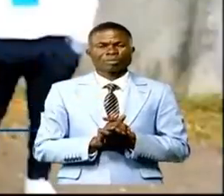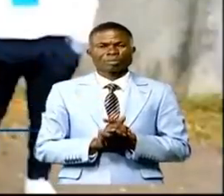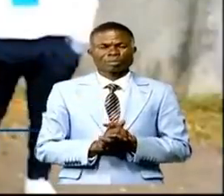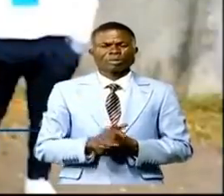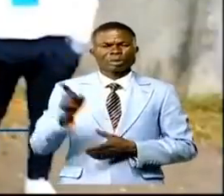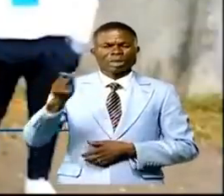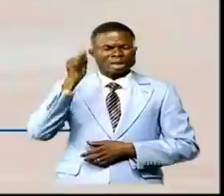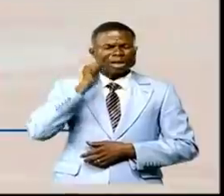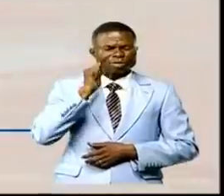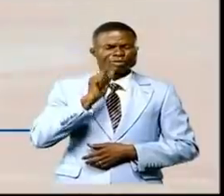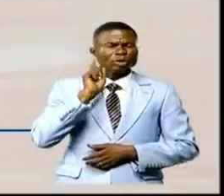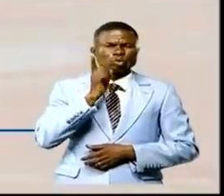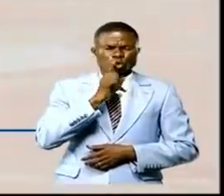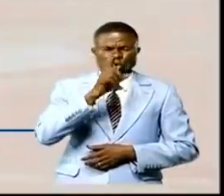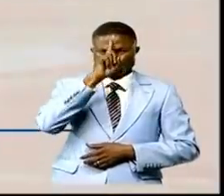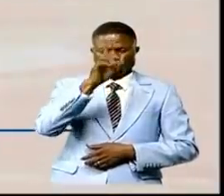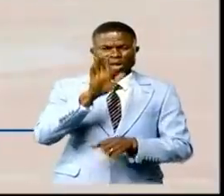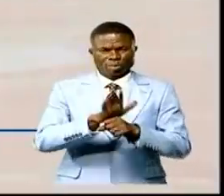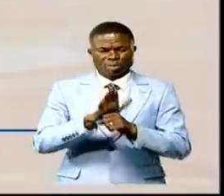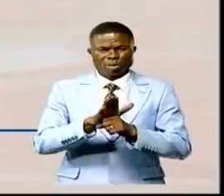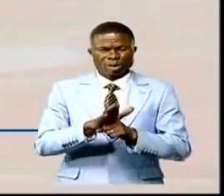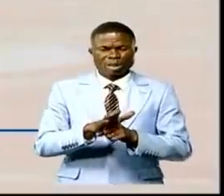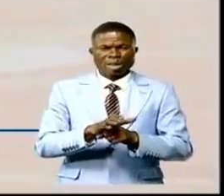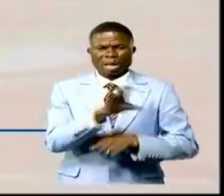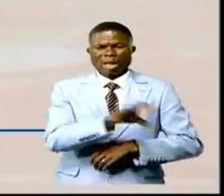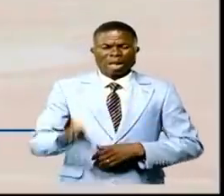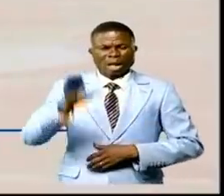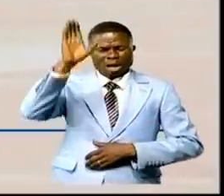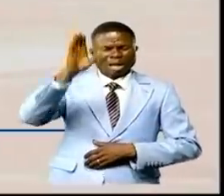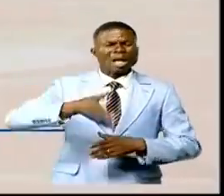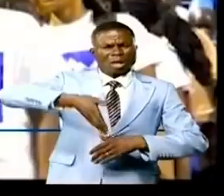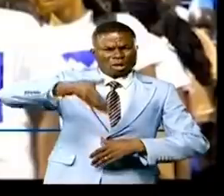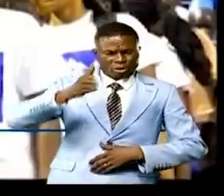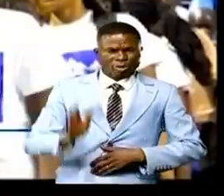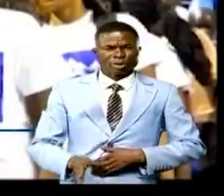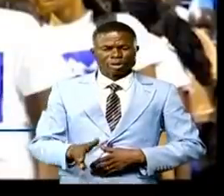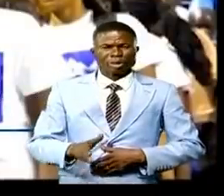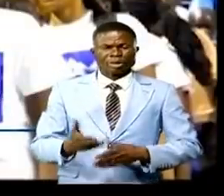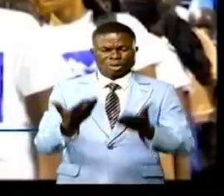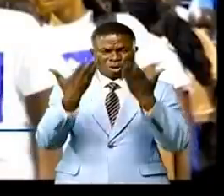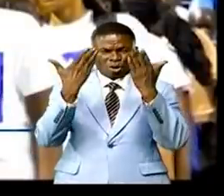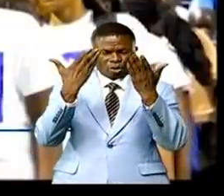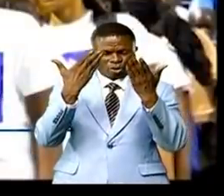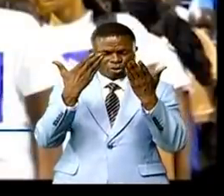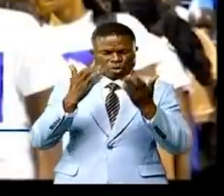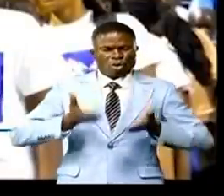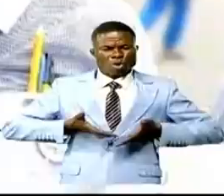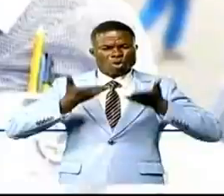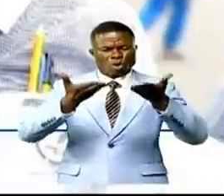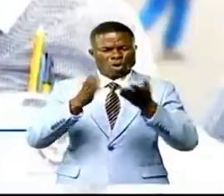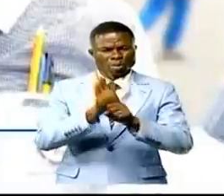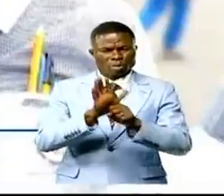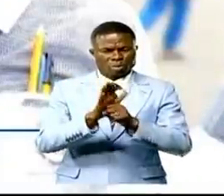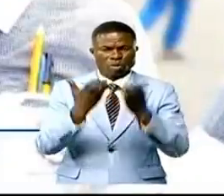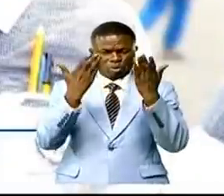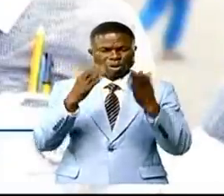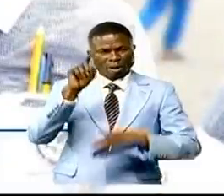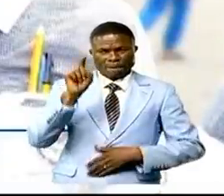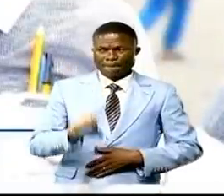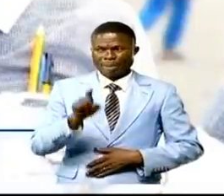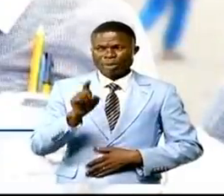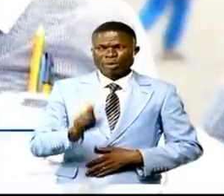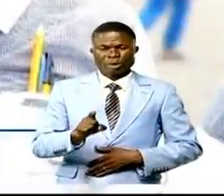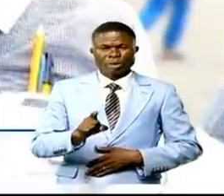intelligente petrie de la qualité d'une basketteuse talentueuse et surtout studieuse et dévouée aux études Elle désigne